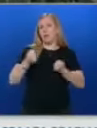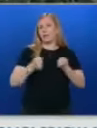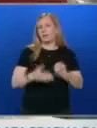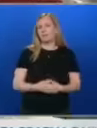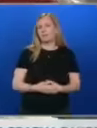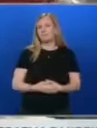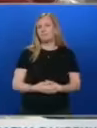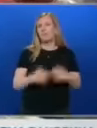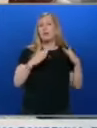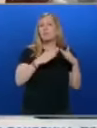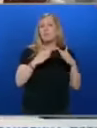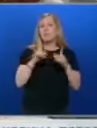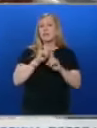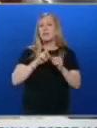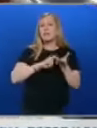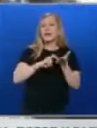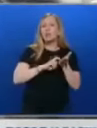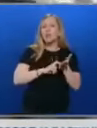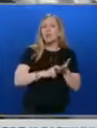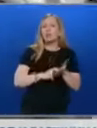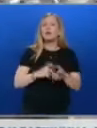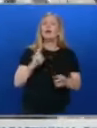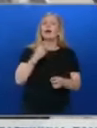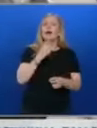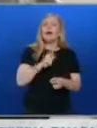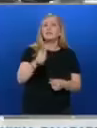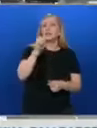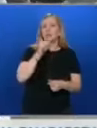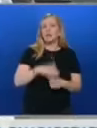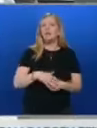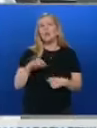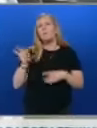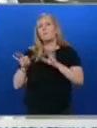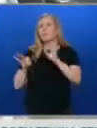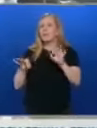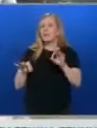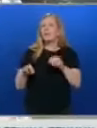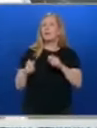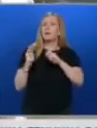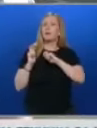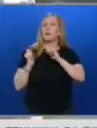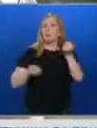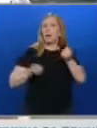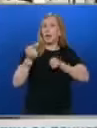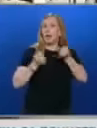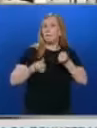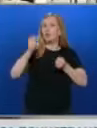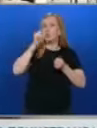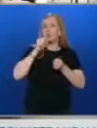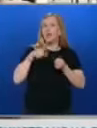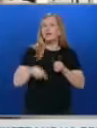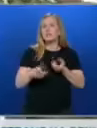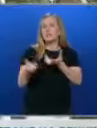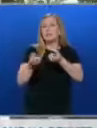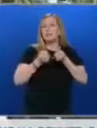на хората няма ток, газ и вода. На много места в града има водоноски. Понякога хората изминават километри, за да могат да си подновят